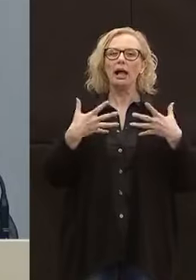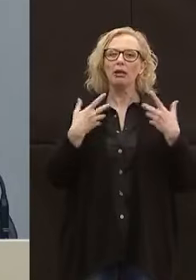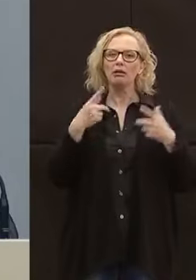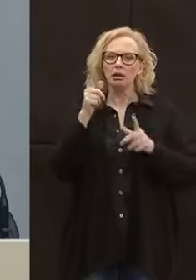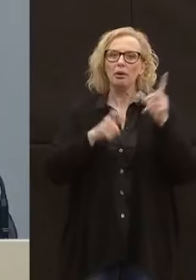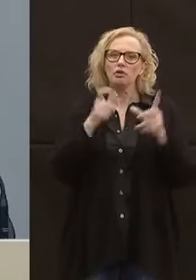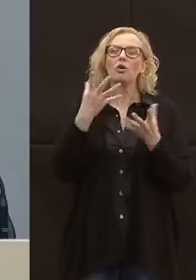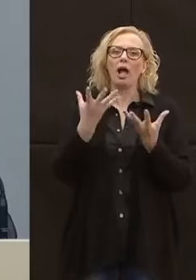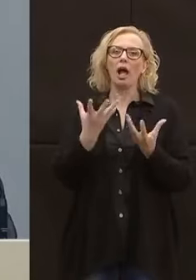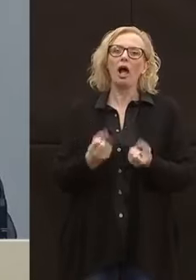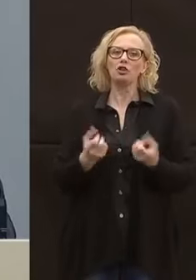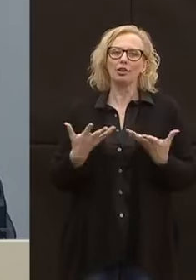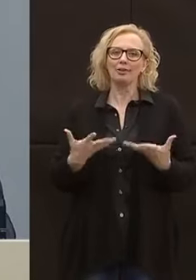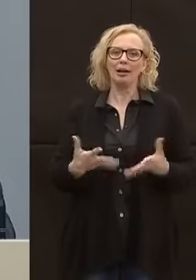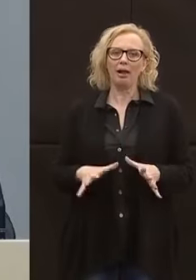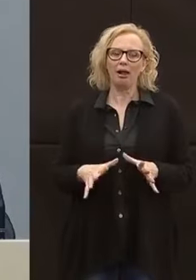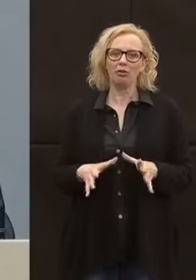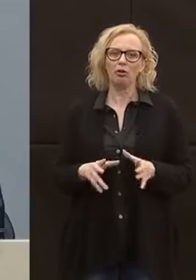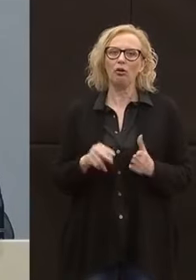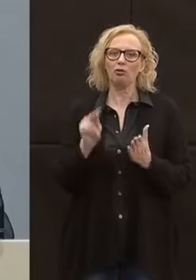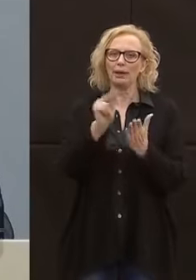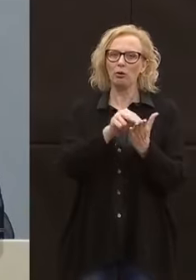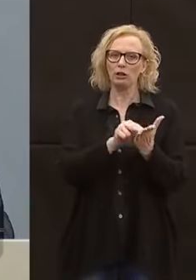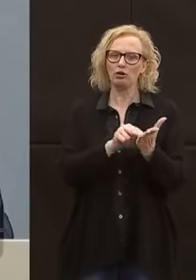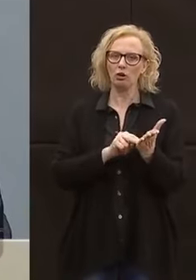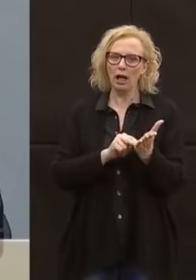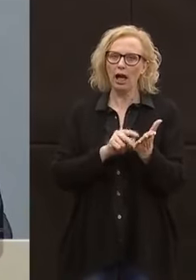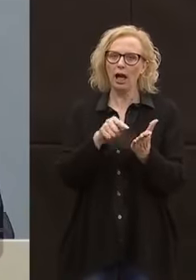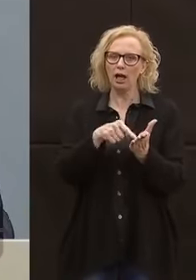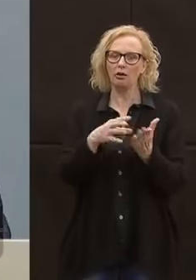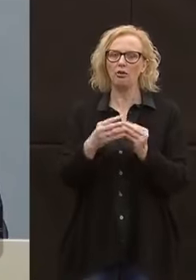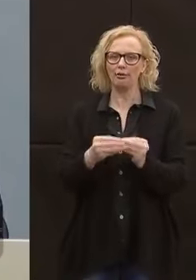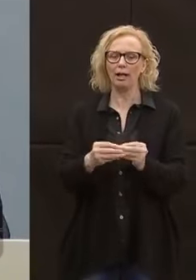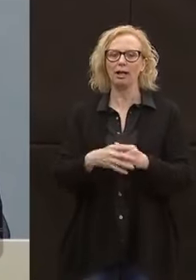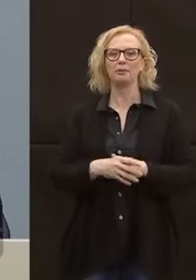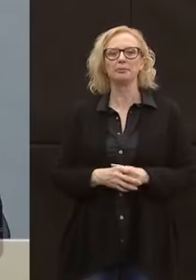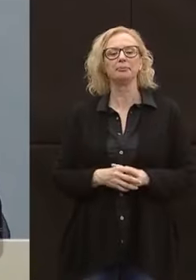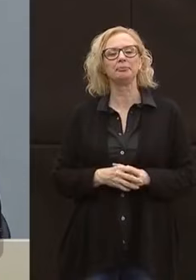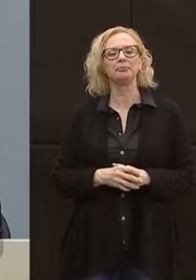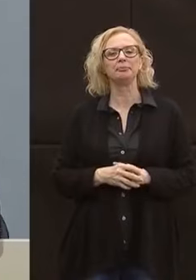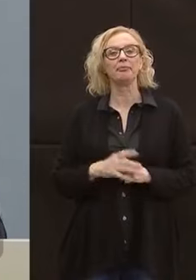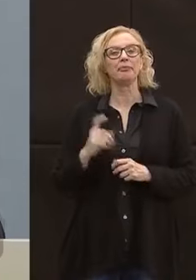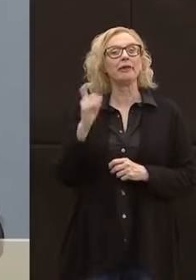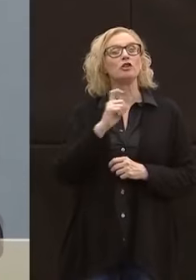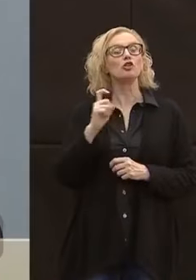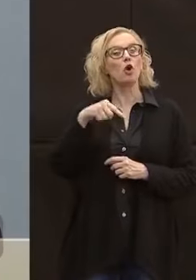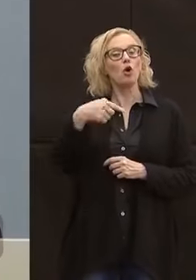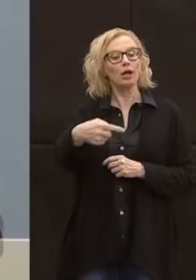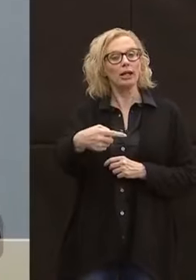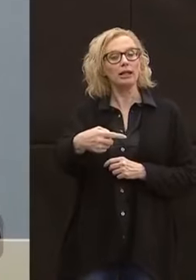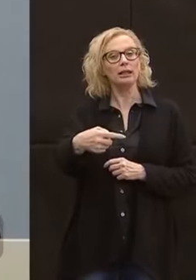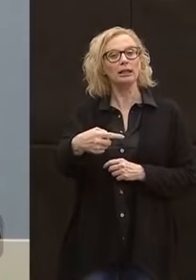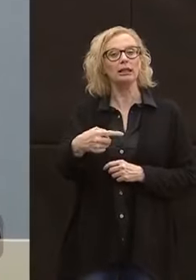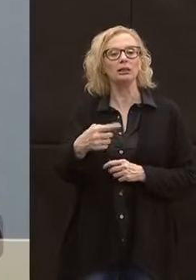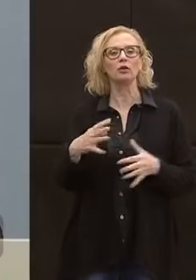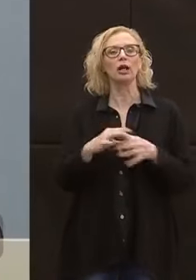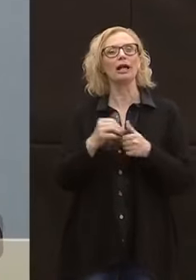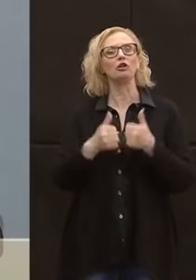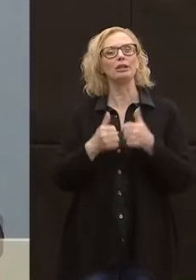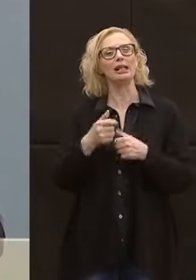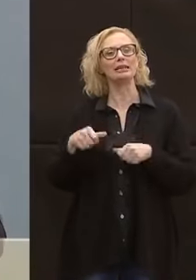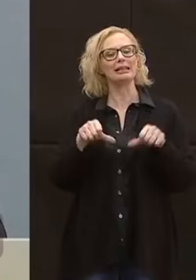adesione a questo questionario. Nei prossimi giorni, parlando sempre di test